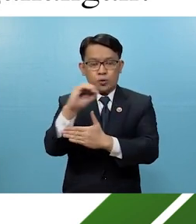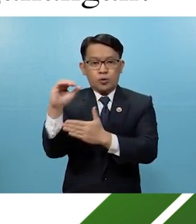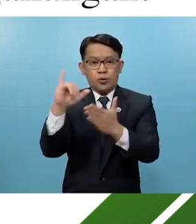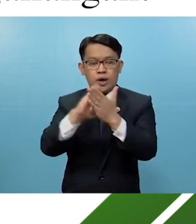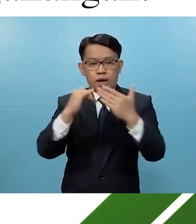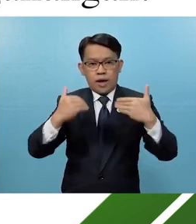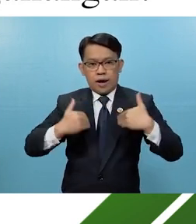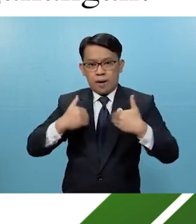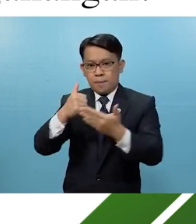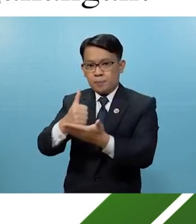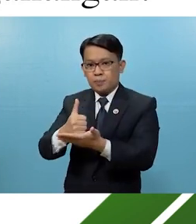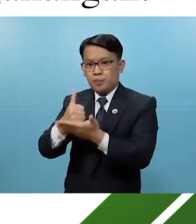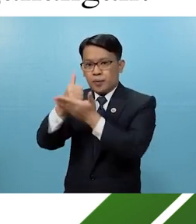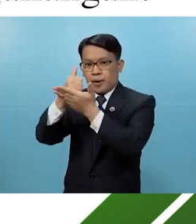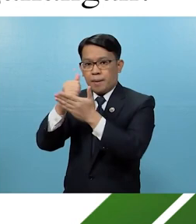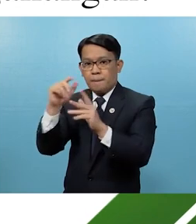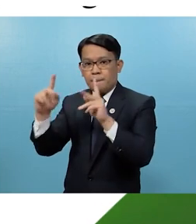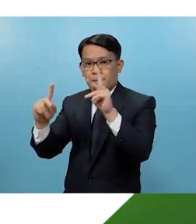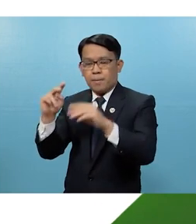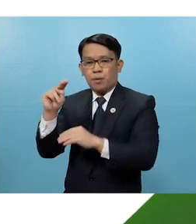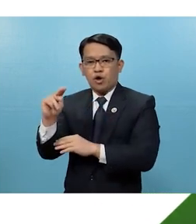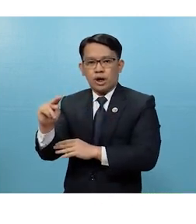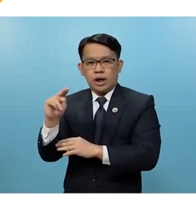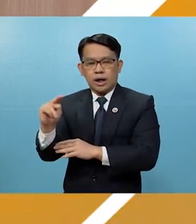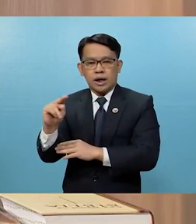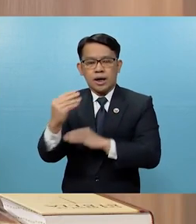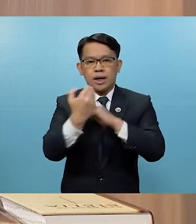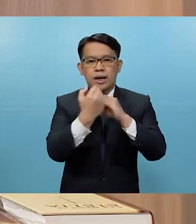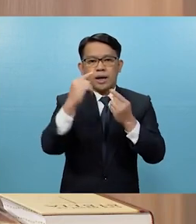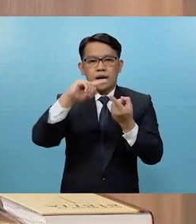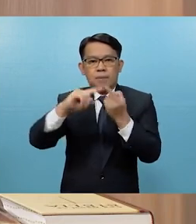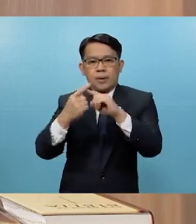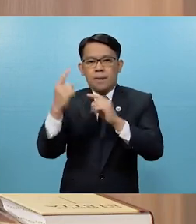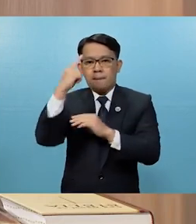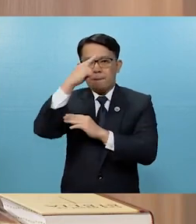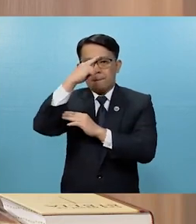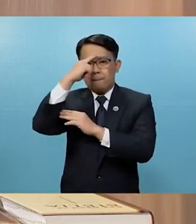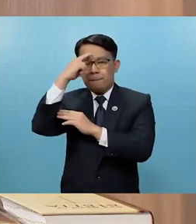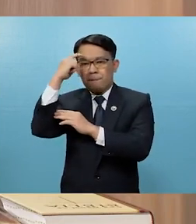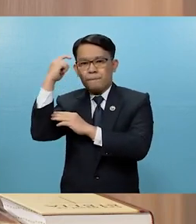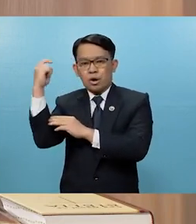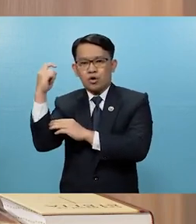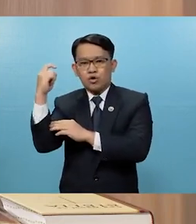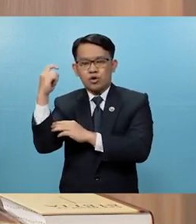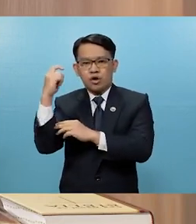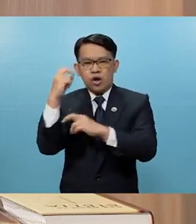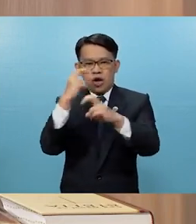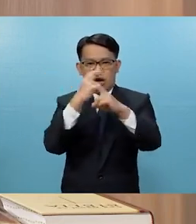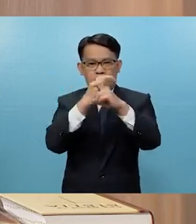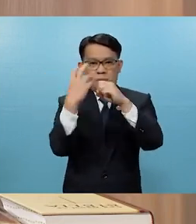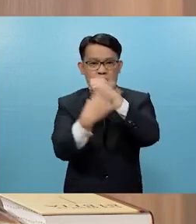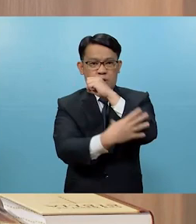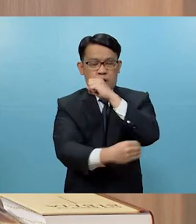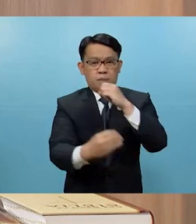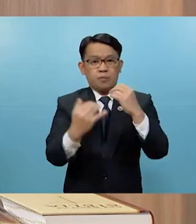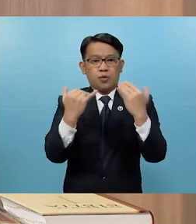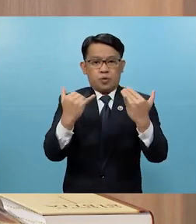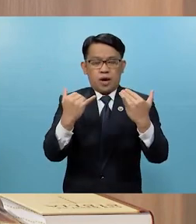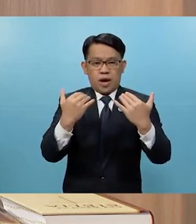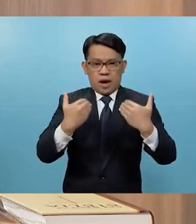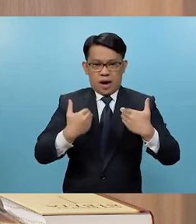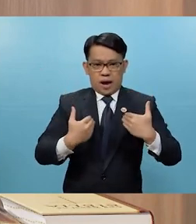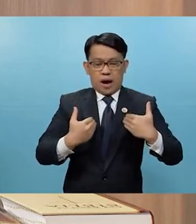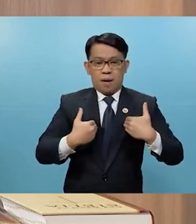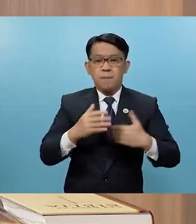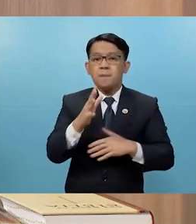maitulong sa mga nangangailangan. Mga kaibigan, dahil po sa malabis na kahirapan ng buhay ngayon, ay mayroong